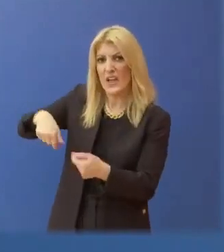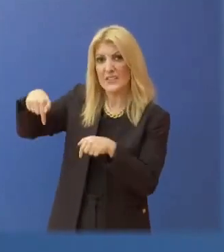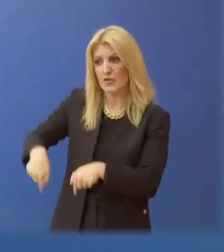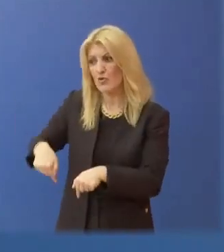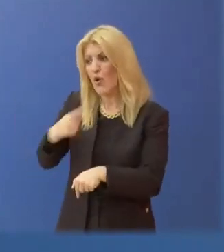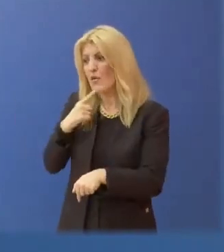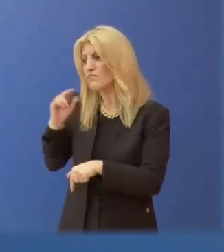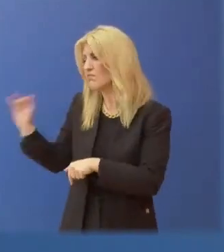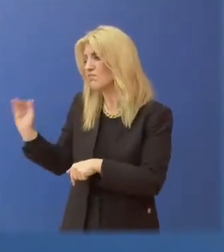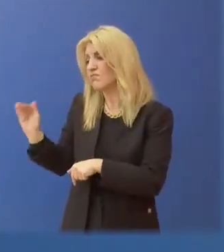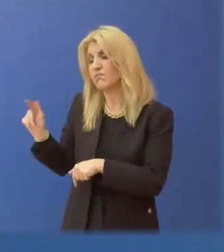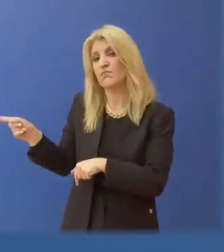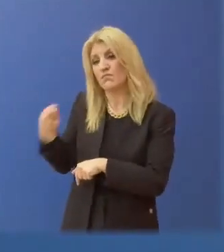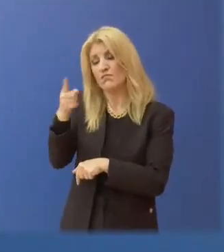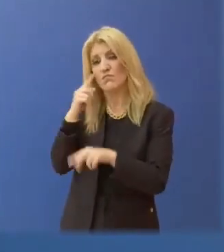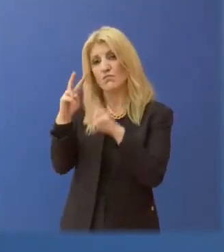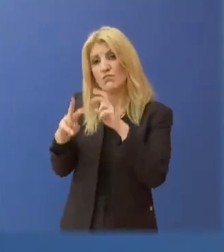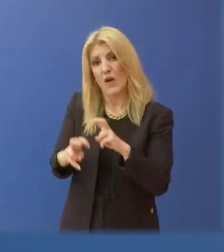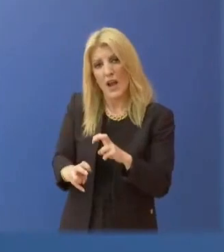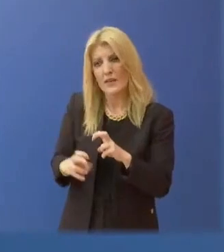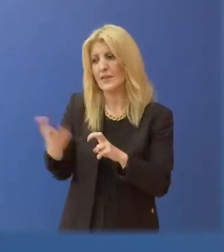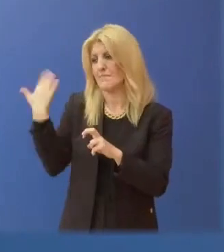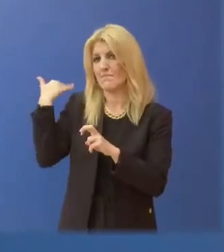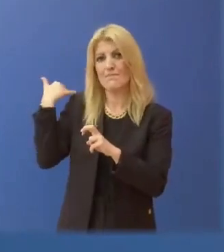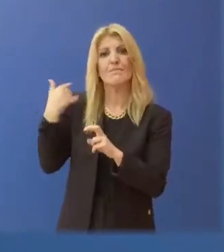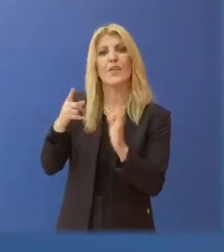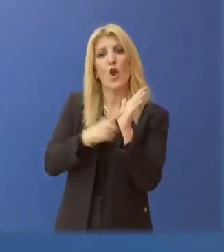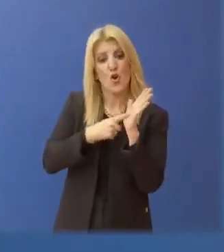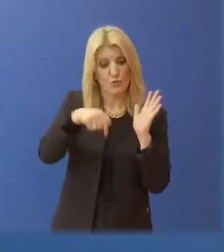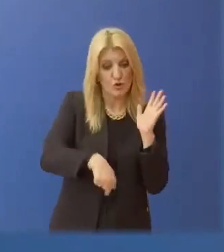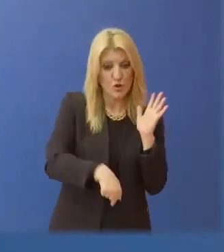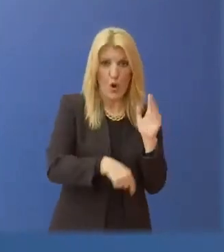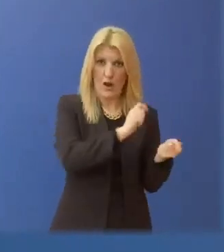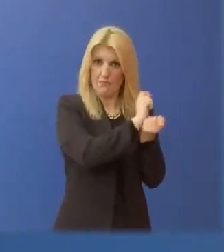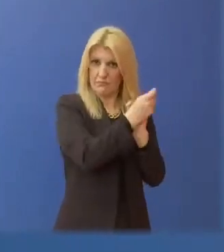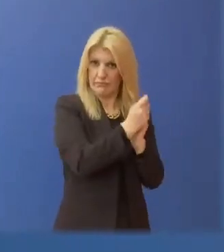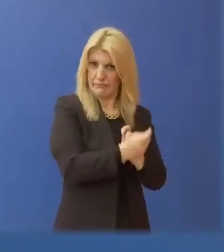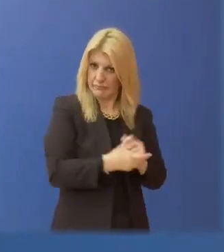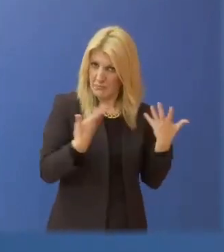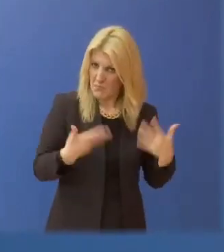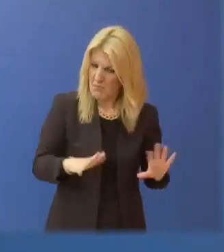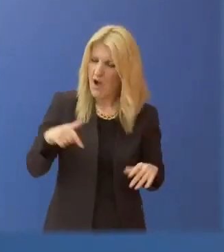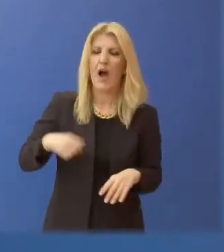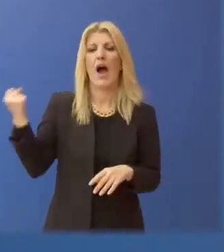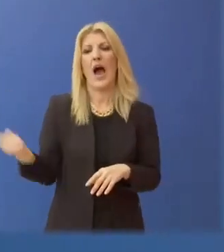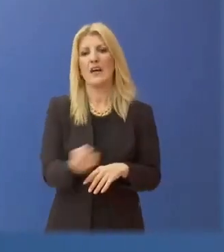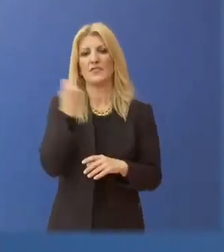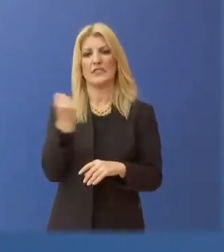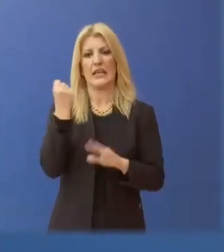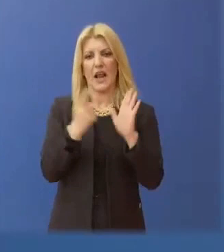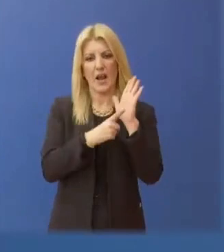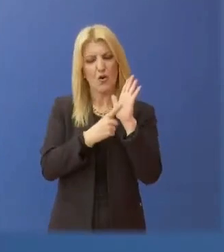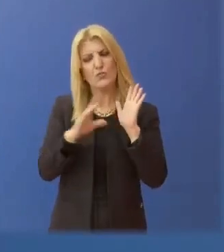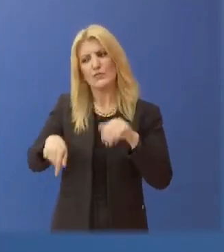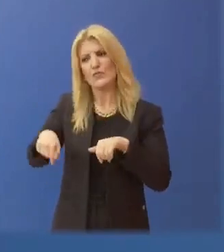εξέλιξη και με τη θεσμική παρέμβαση που ψηφίσαμε πρόσφατα σε ό,τι αφορά το μέλλον, έρχεται και τα αντιμετωπίζει. Η κυβέρνηση αυτή, όπως και σε κάθε